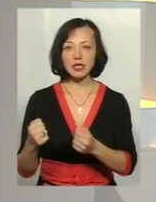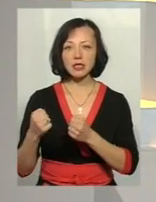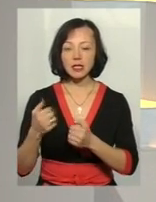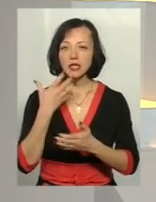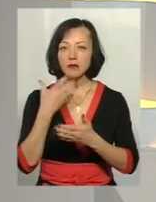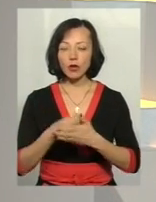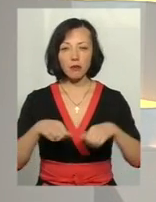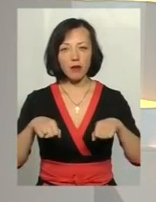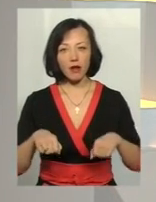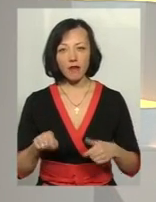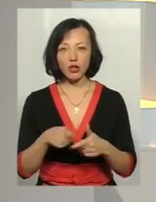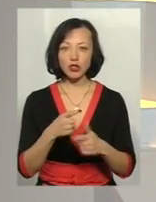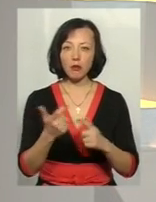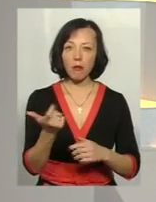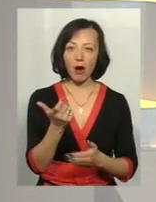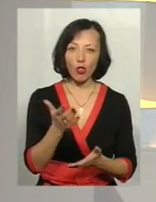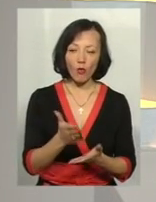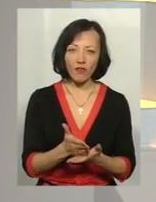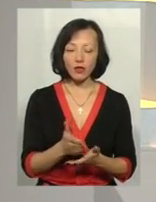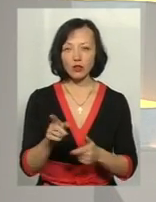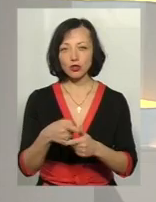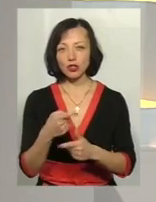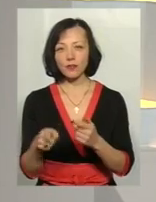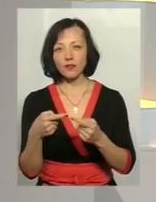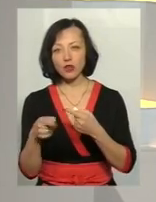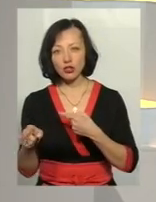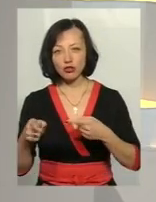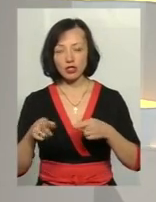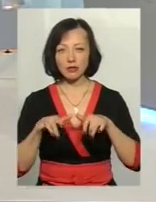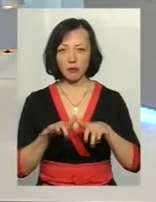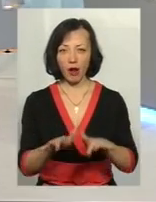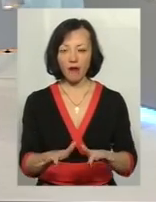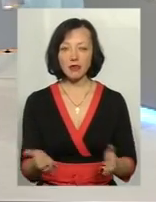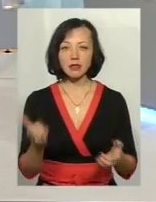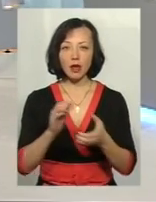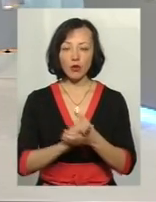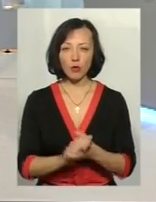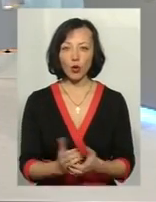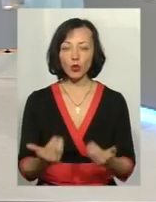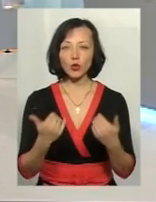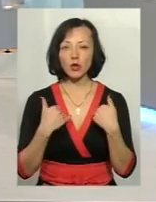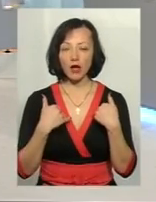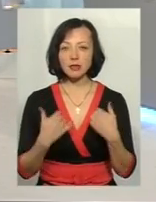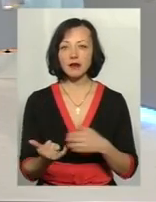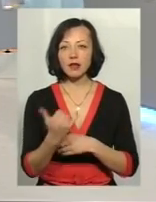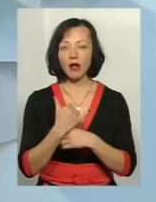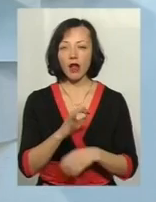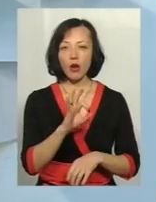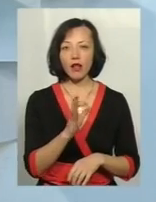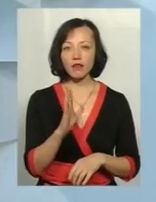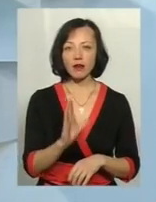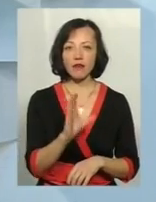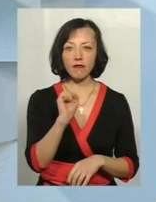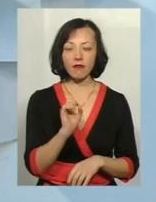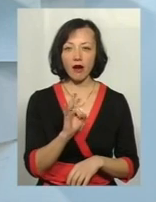свої права, чи то майнові, чи то в інших справах. Отже, знайомтеся, до нас сьогодні завітали Олена Вікторівна